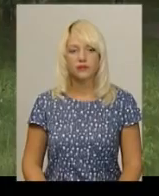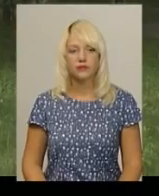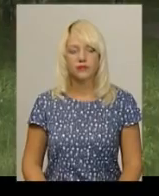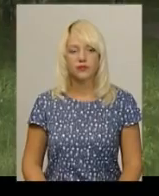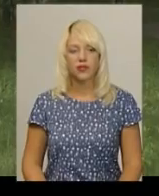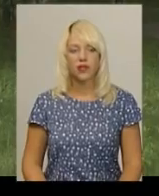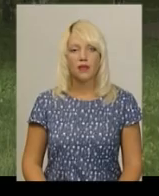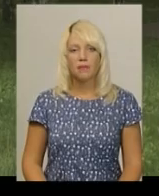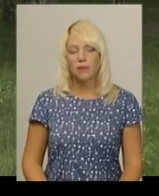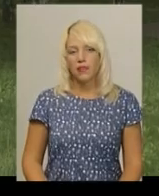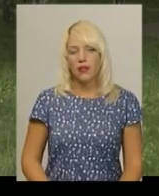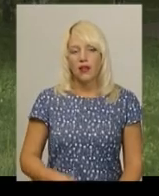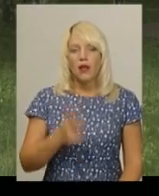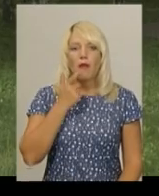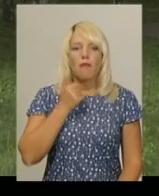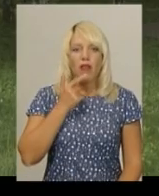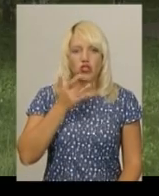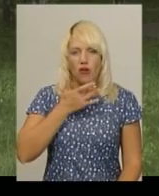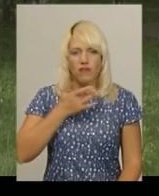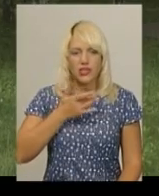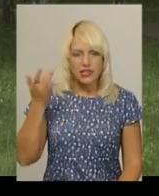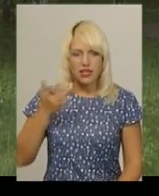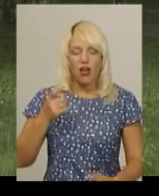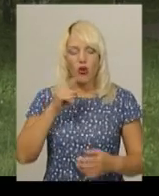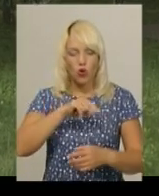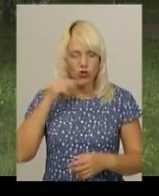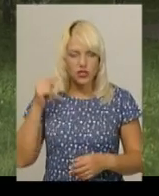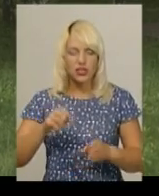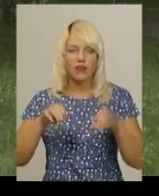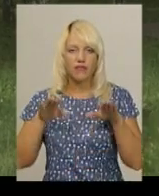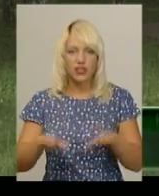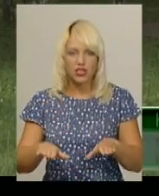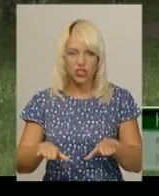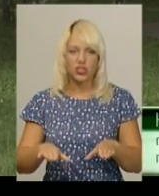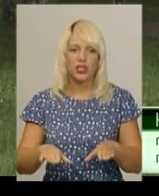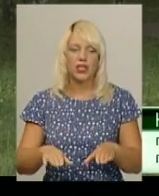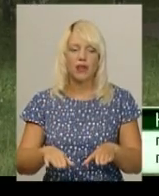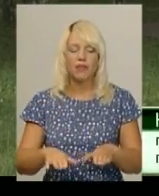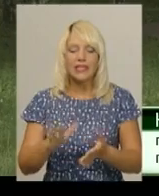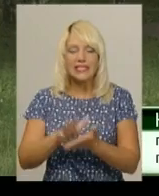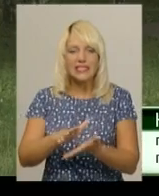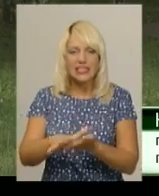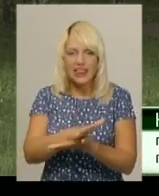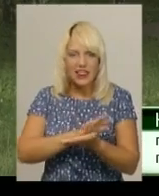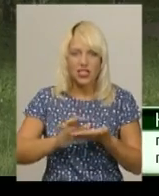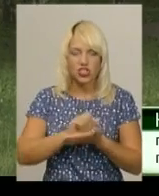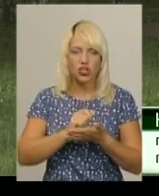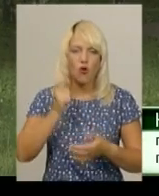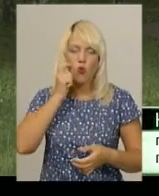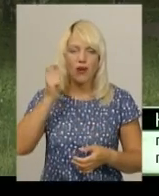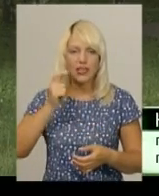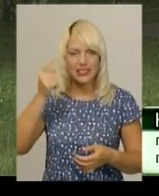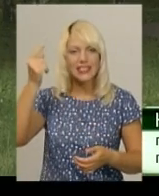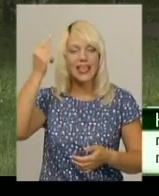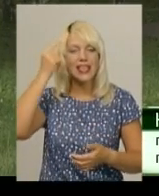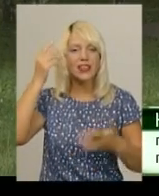Більшовицька Росія вирішила знищити український інтелект і українську мораль. Якщо